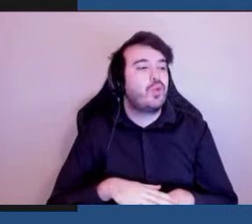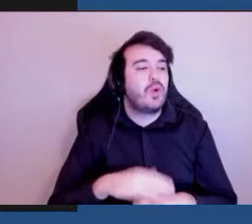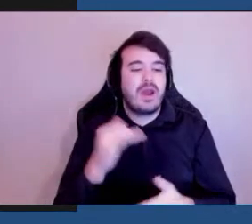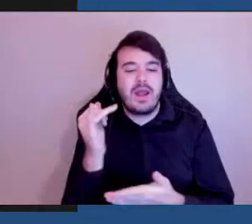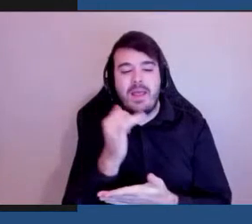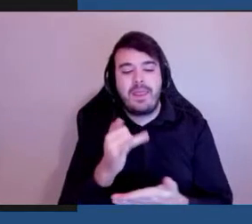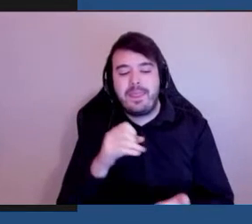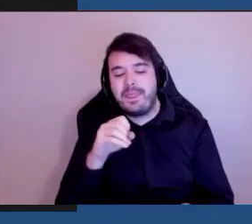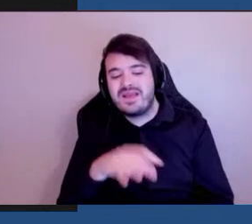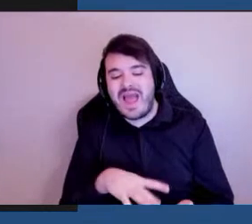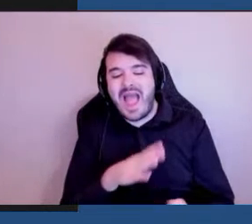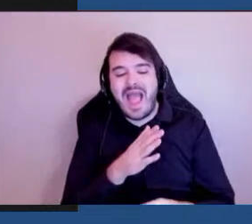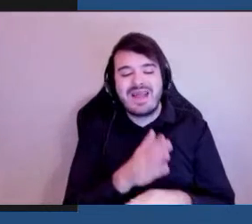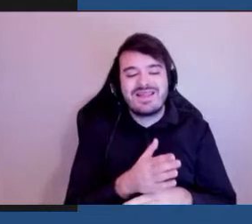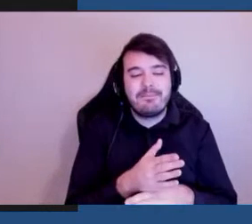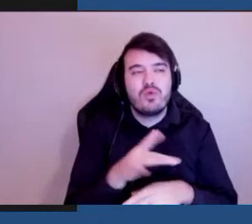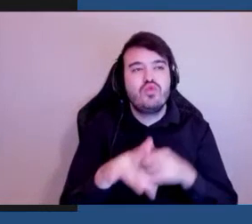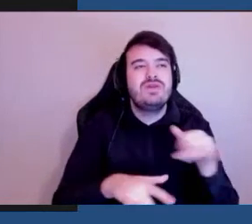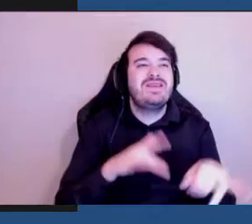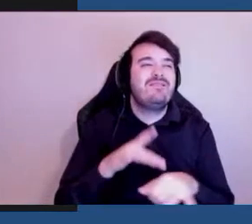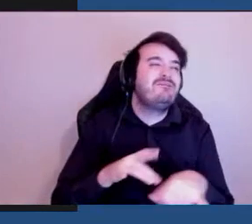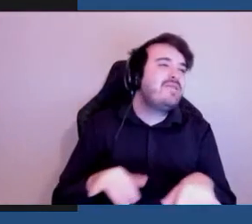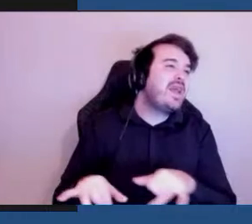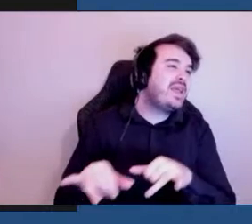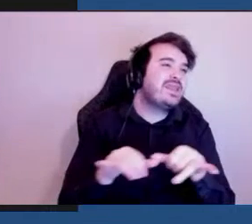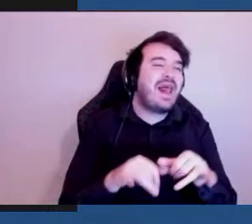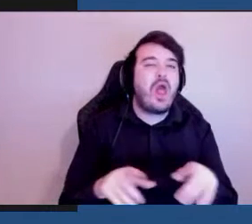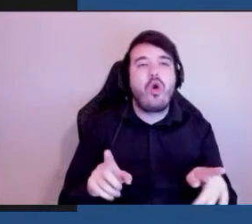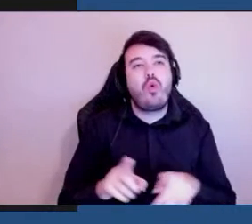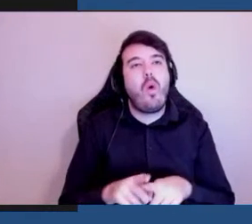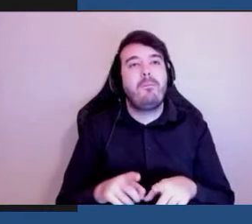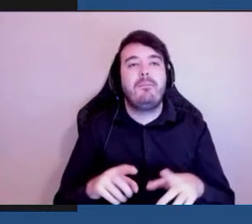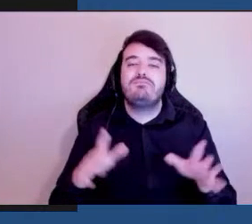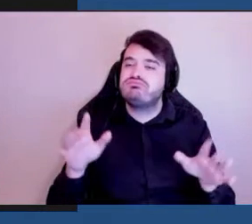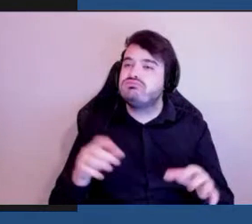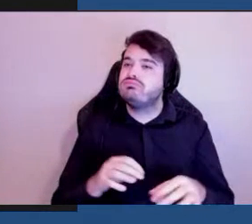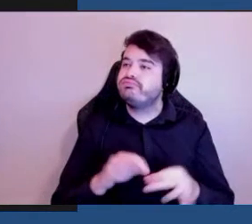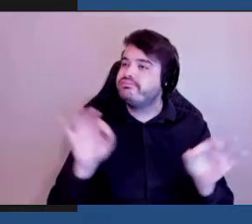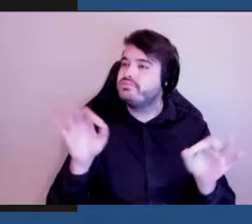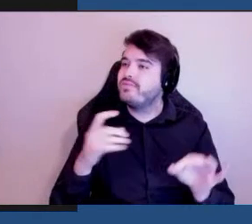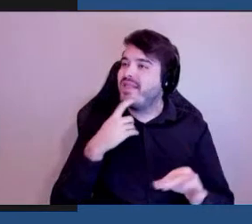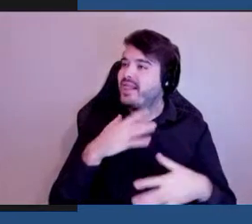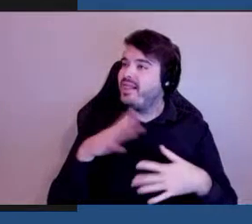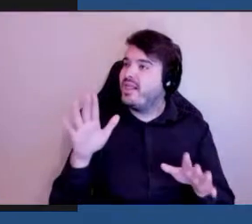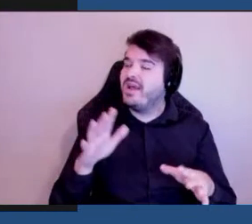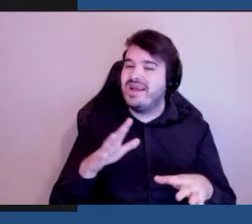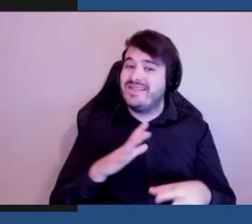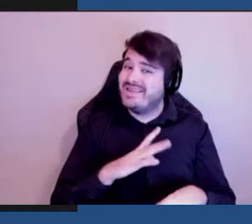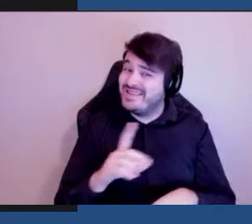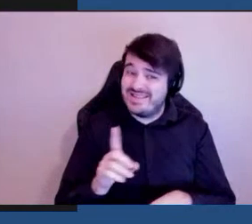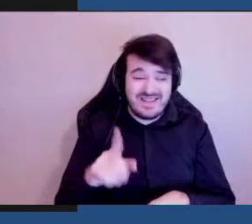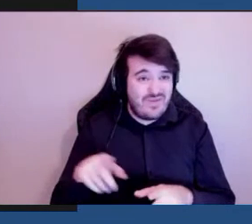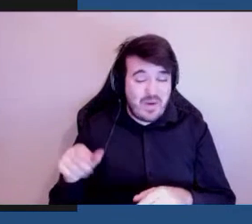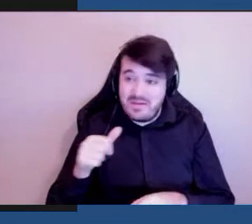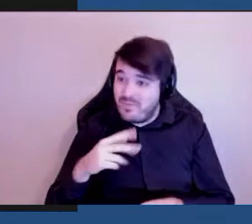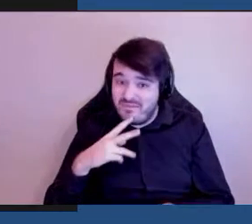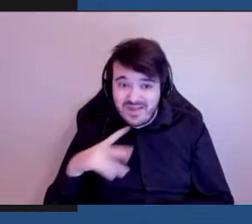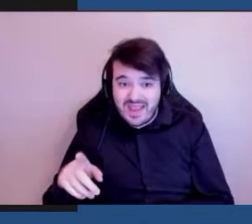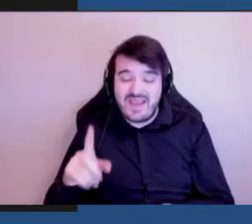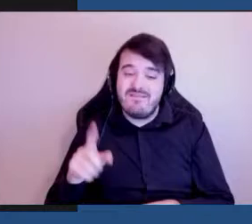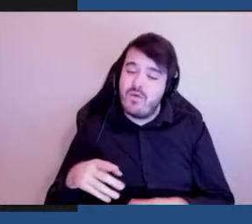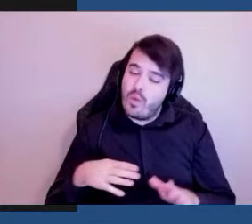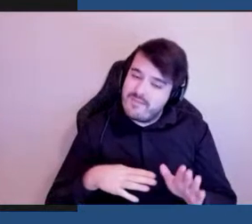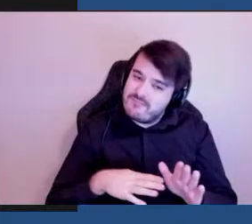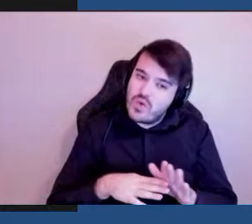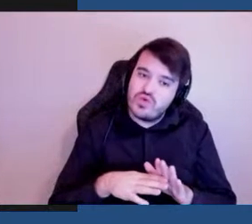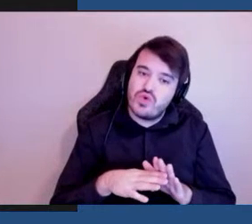accessible, universel, sans barrière, comme si ça voulait tout dire la même chose, mais ce n'est pas le cas. C'est l'évolution de là où